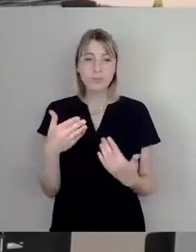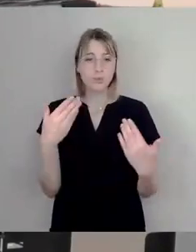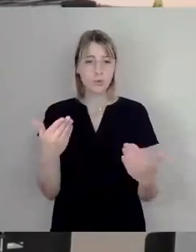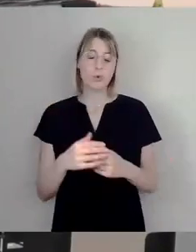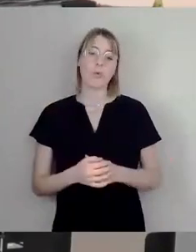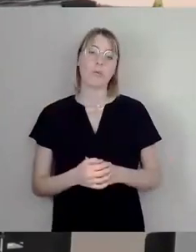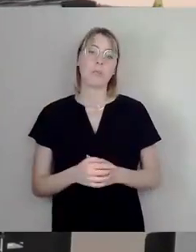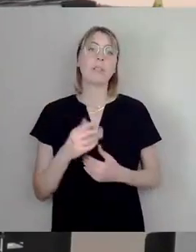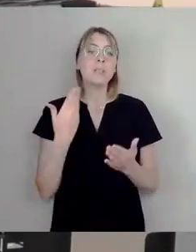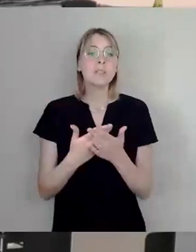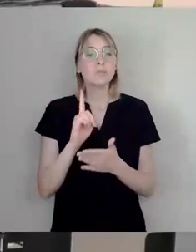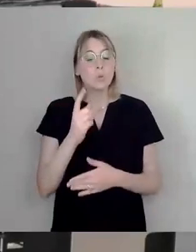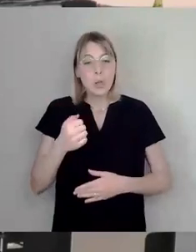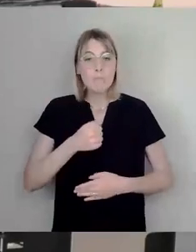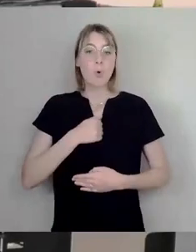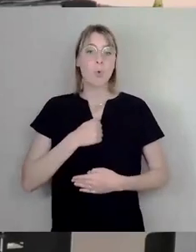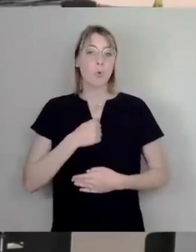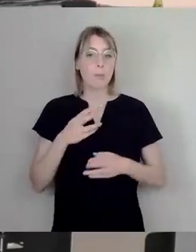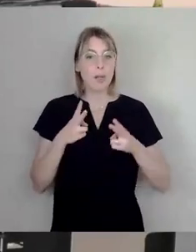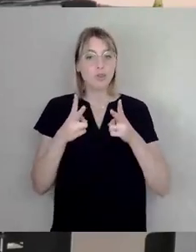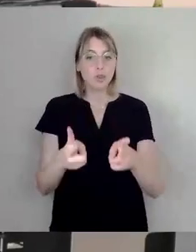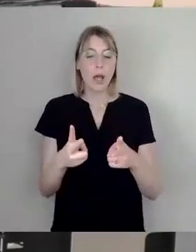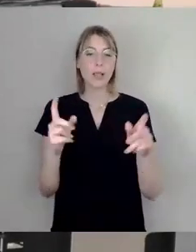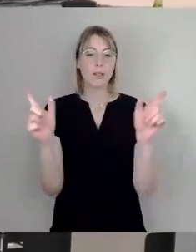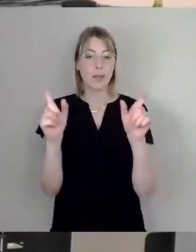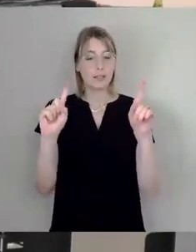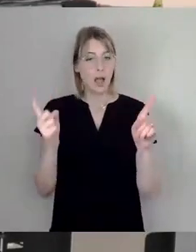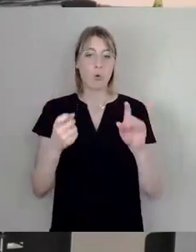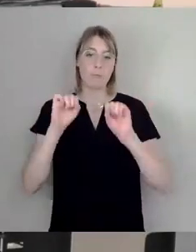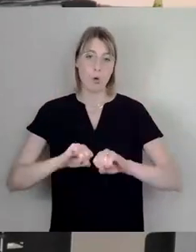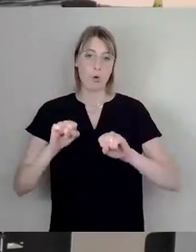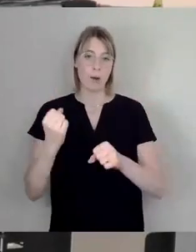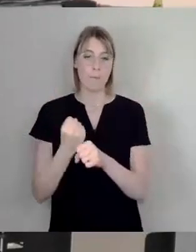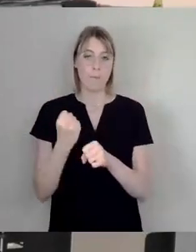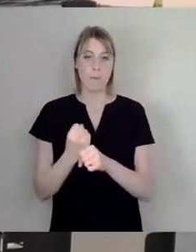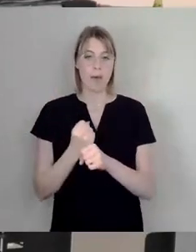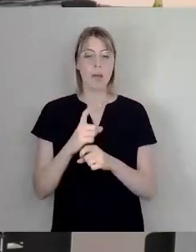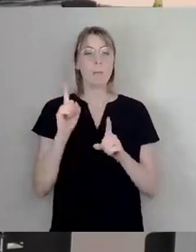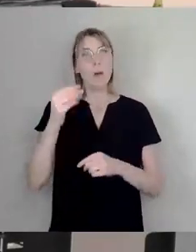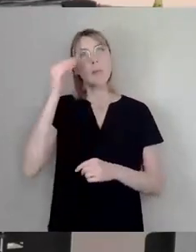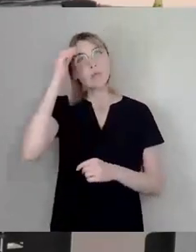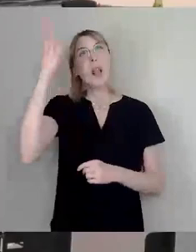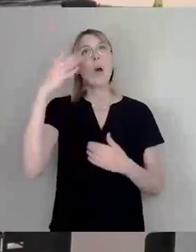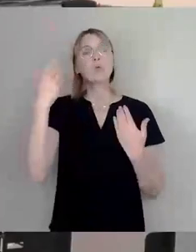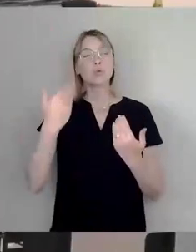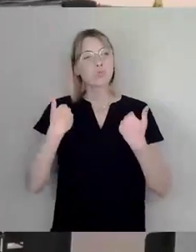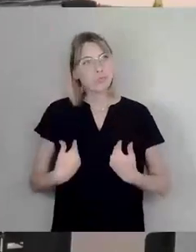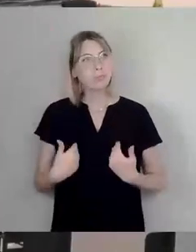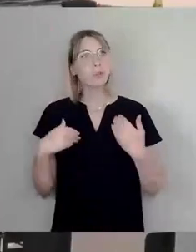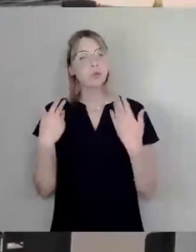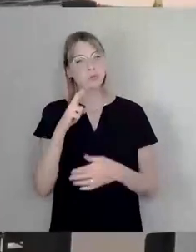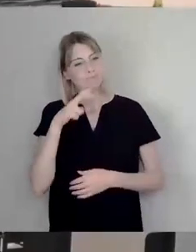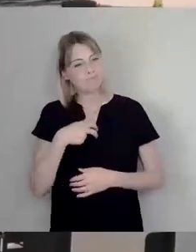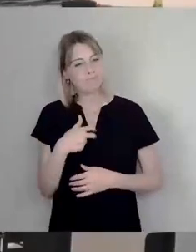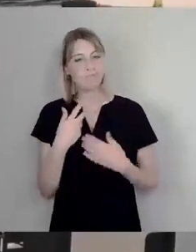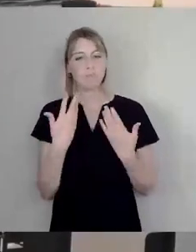Straßenfest zu machen und mit einem gesunden Menschenverstand sozusagen daran zu gehen und nicht auf dieses Verantwortungssicherheits-,